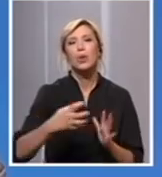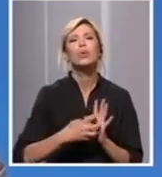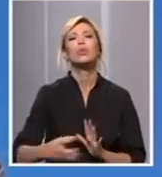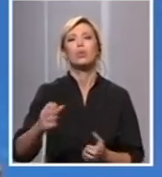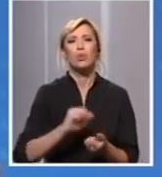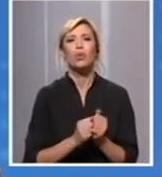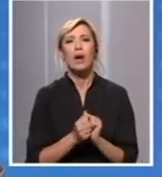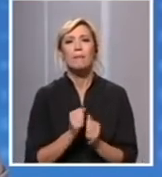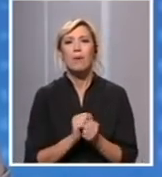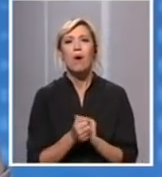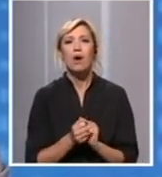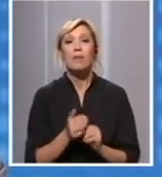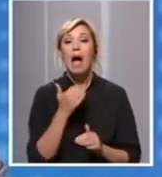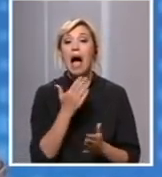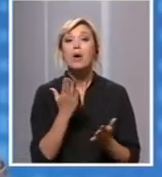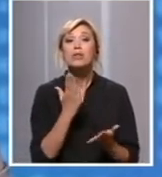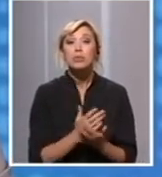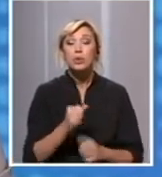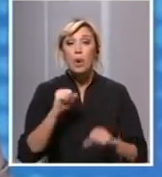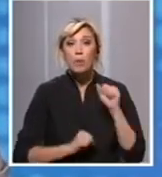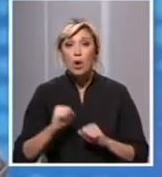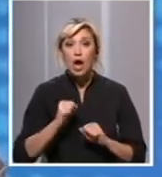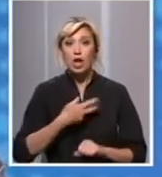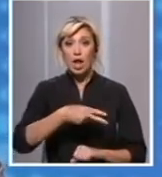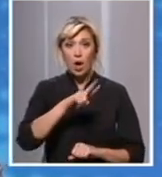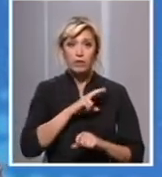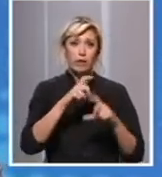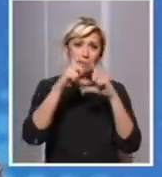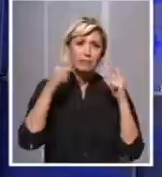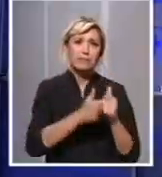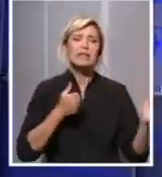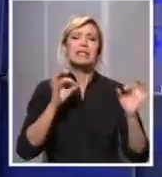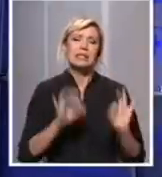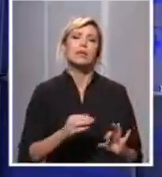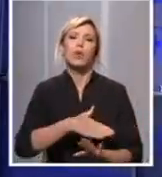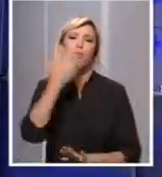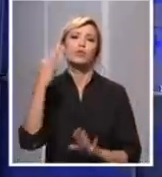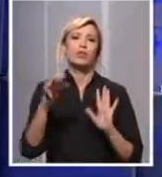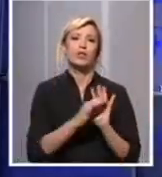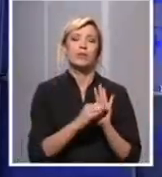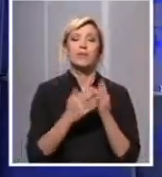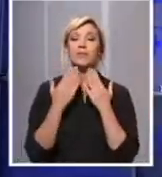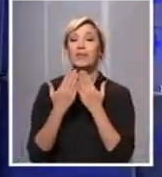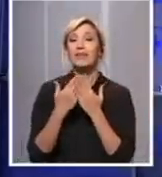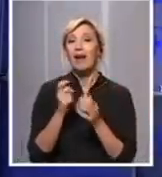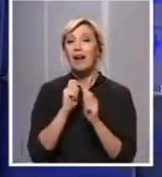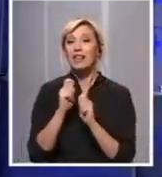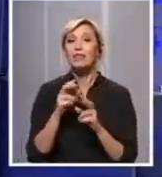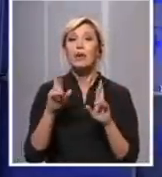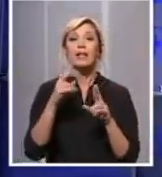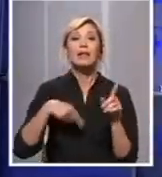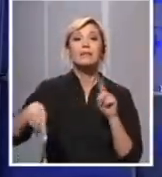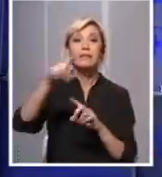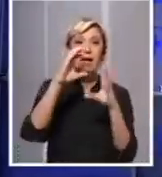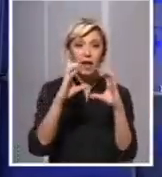se budemo ponašali kao što smo pričali ovoj emisiji verujem da ćemo uspjeti u našem cilju. Hvala vam na ovom razgovoru ja se nadam da su i naši gledalci to čuli evo